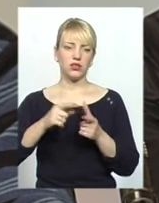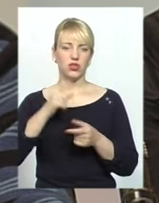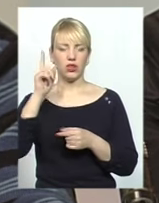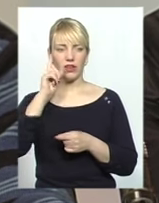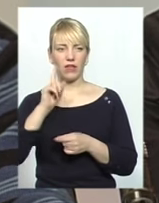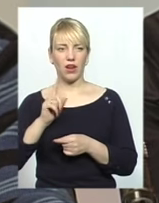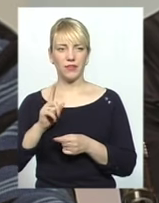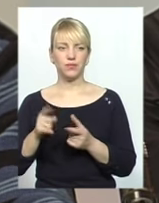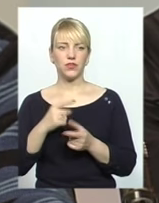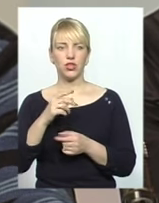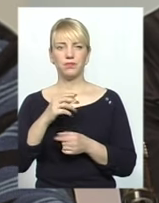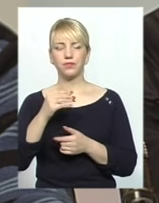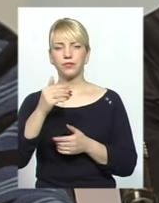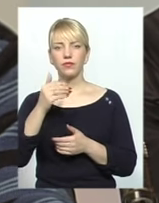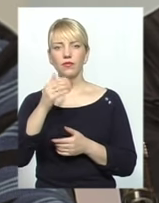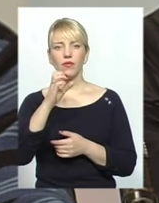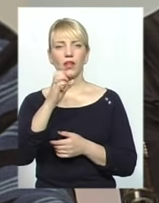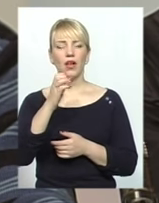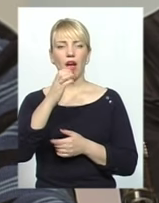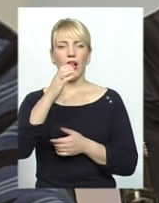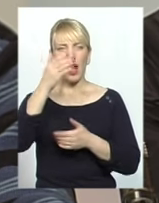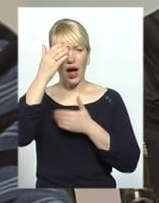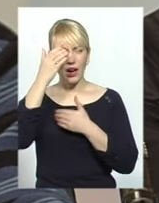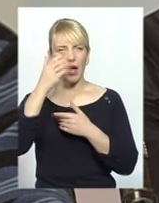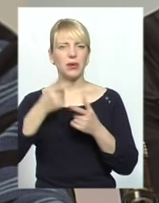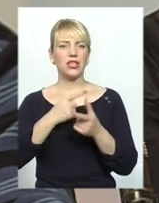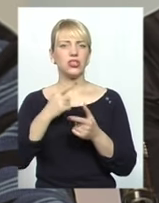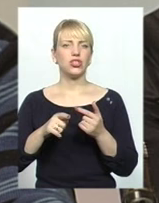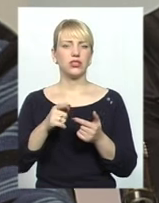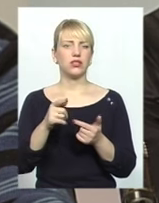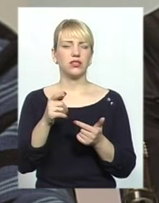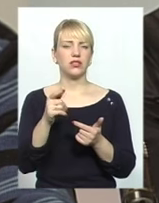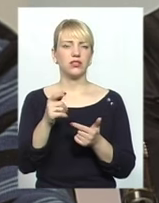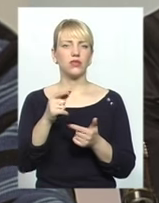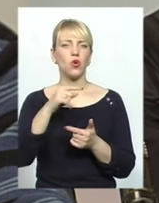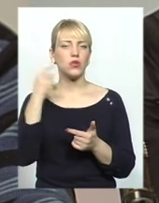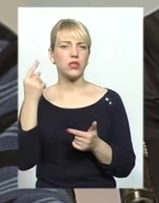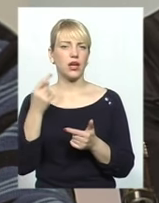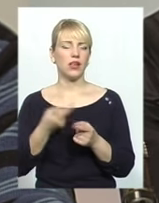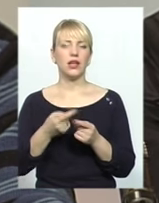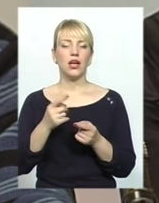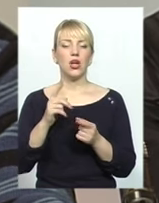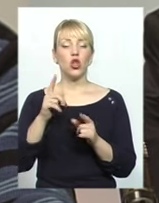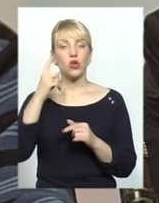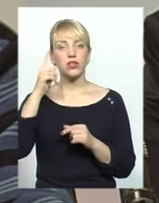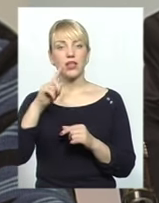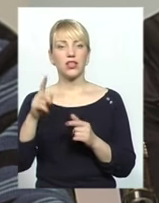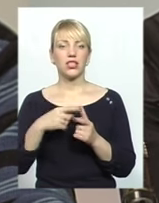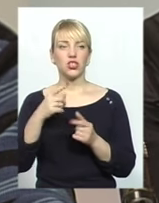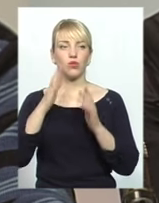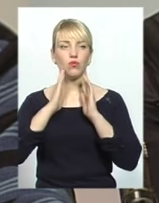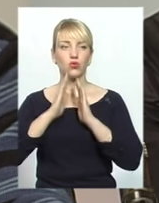вони араби, чи вони росіяни і так далі. Це люди. Але щоб знати, яка ця людина мусульманин чи ні, ми